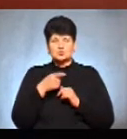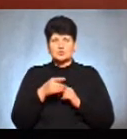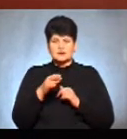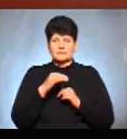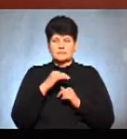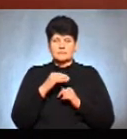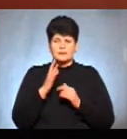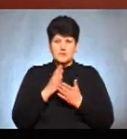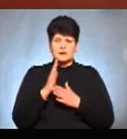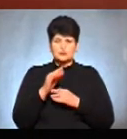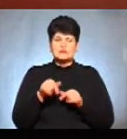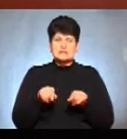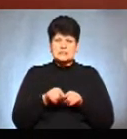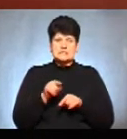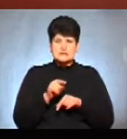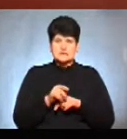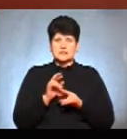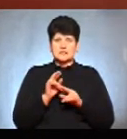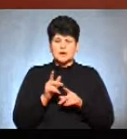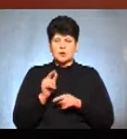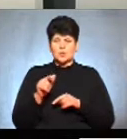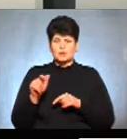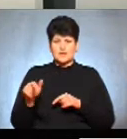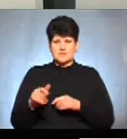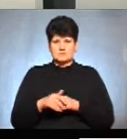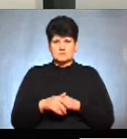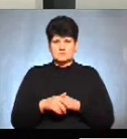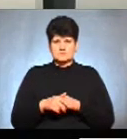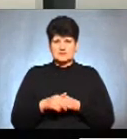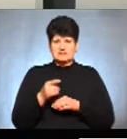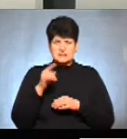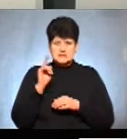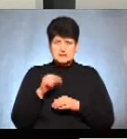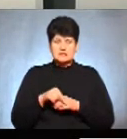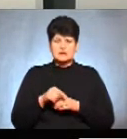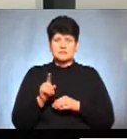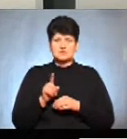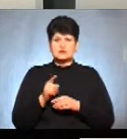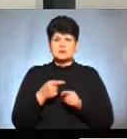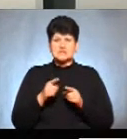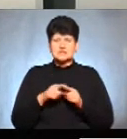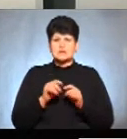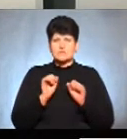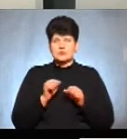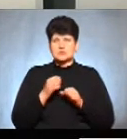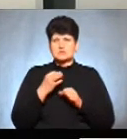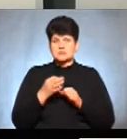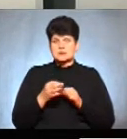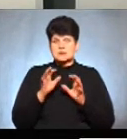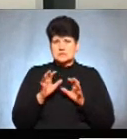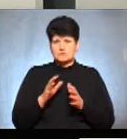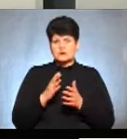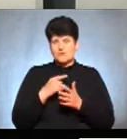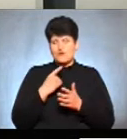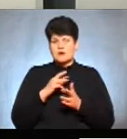таки має бути стільки, як людей у списку виборців? Ну, знаєте, тут можна тільки казати про приватну думку, вже закон каже, як має бути.